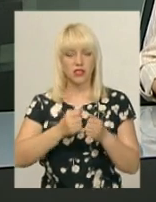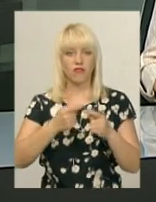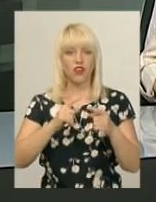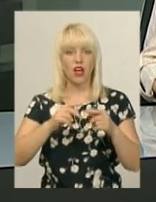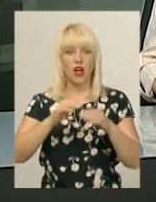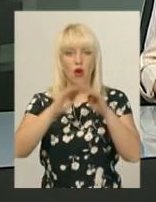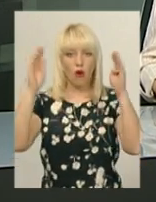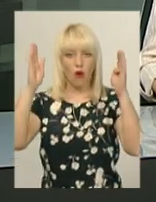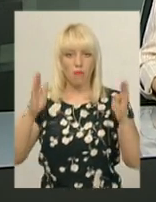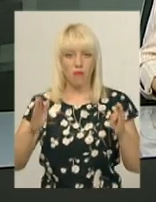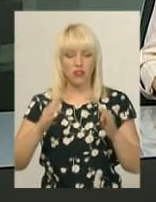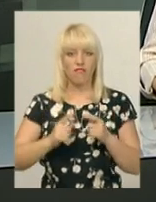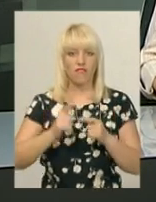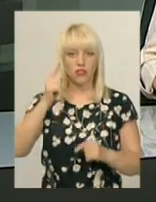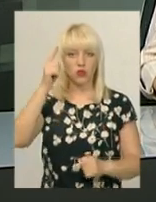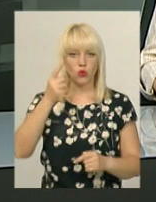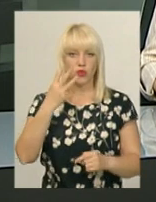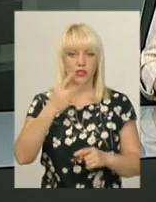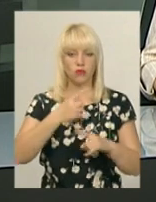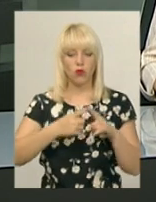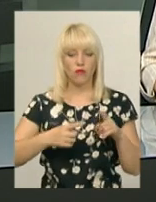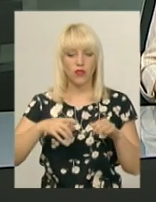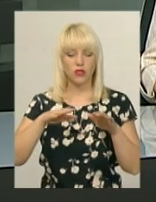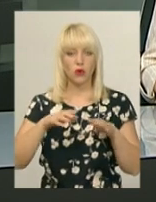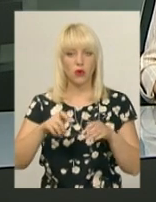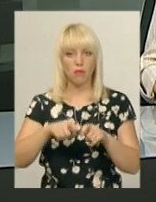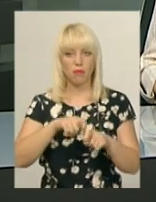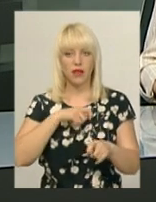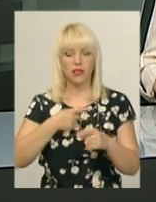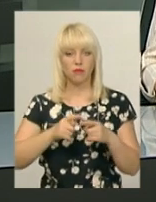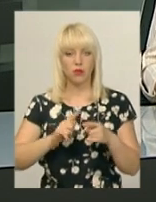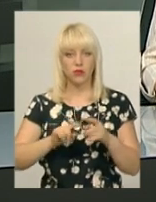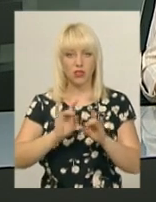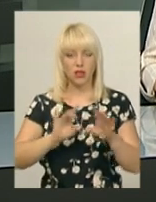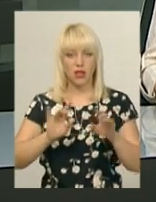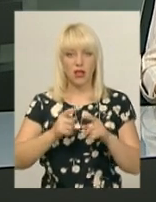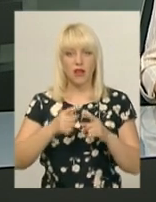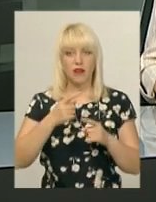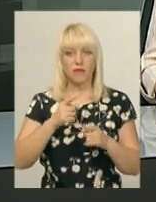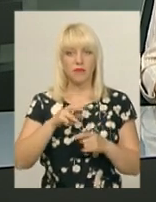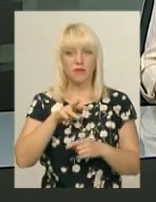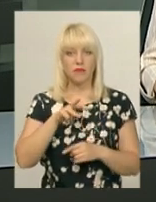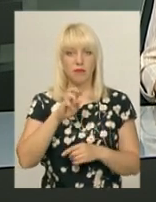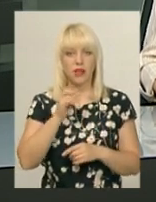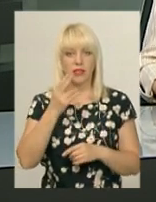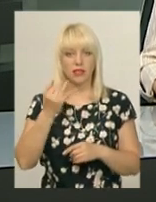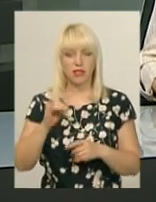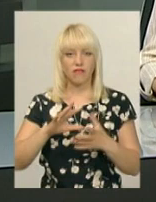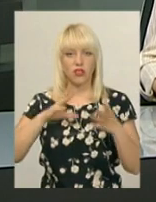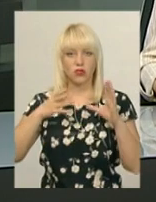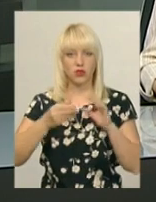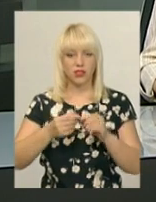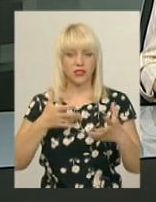висотою у 3,5 метри. Про це повідомила начальник управління інформації Міністерства закордонних справ України Мар'яна Беца. У